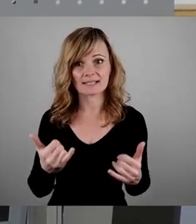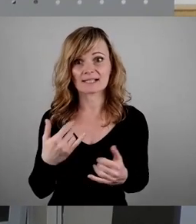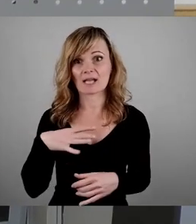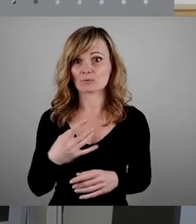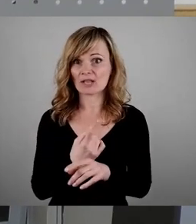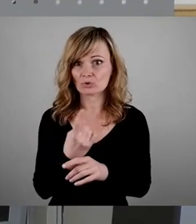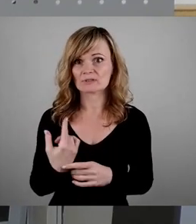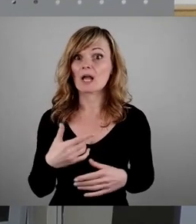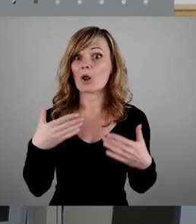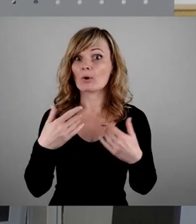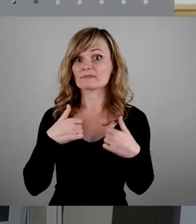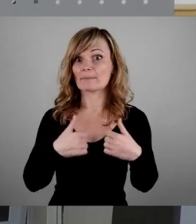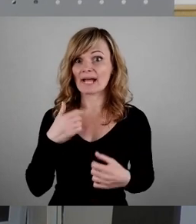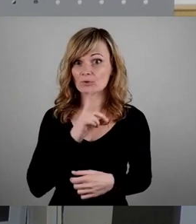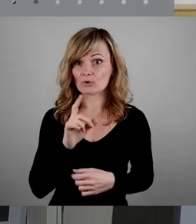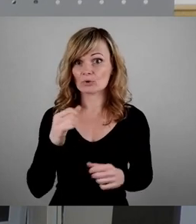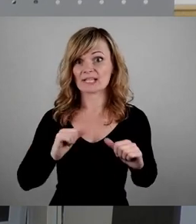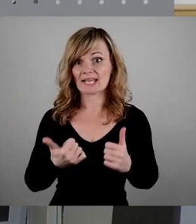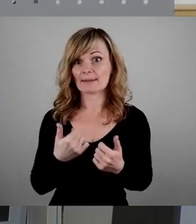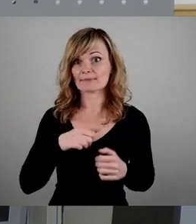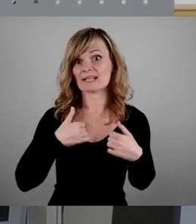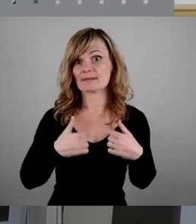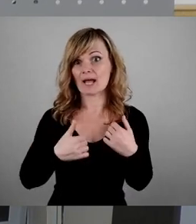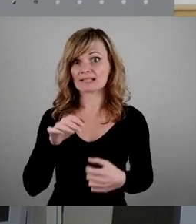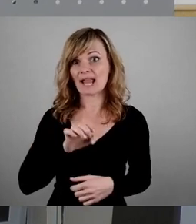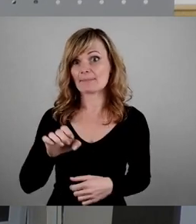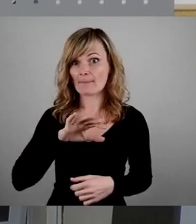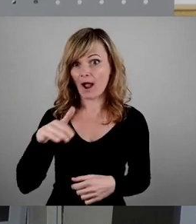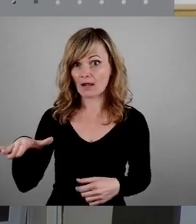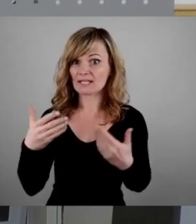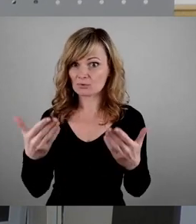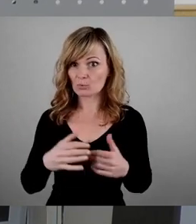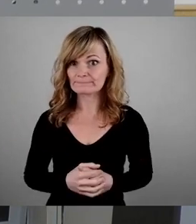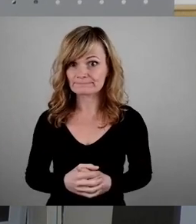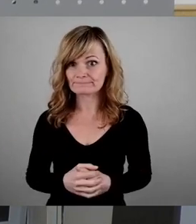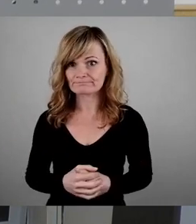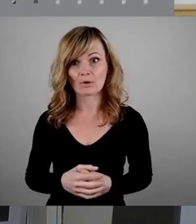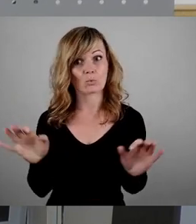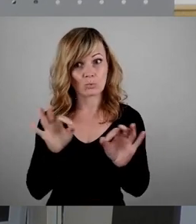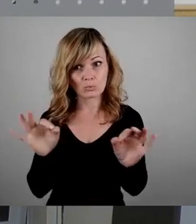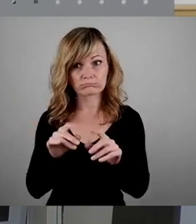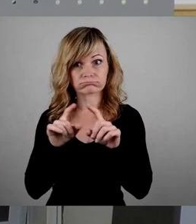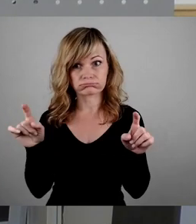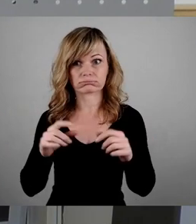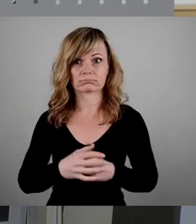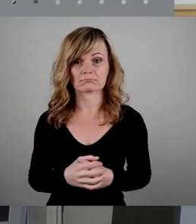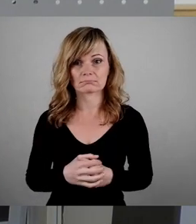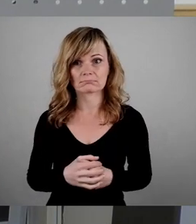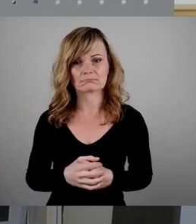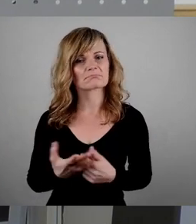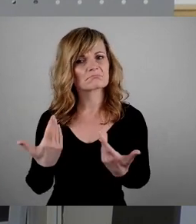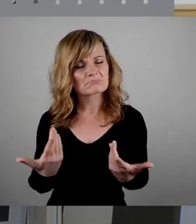Luftbad Döltschen und Erlebnisbad Elberma erhalten so der Titel. Ein dramatischer Titel, der wohl beim unbedarften Zuhörer einen